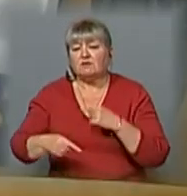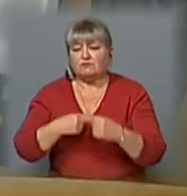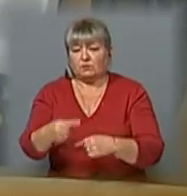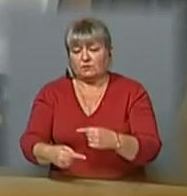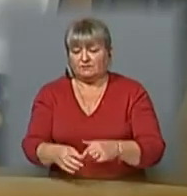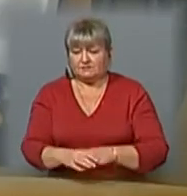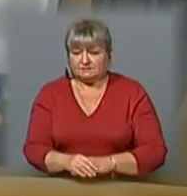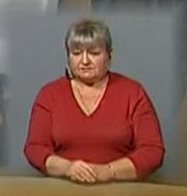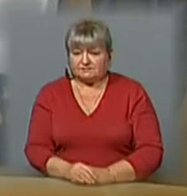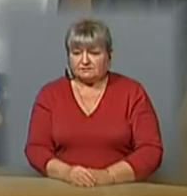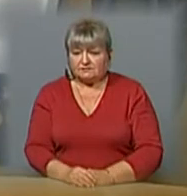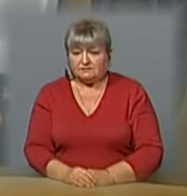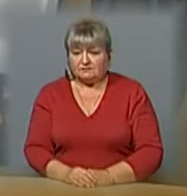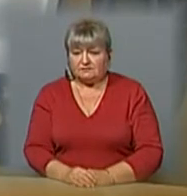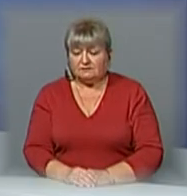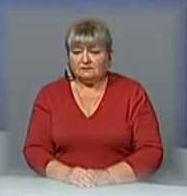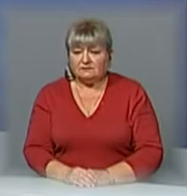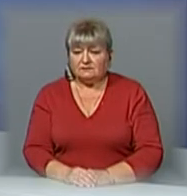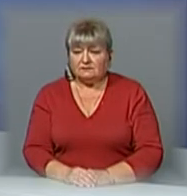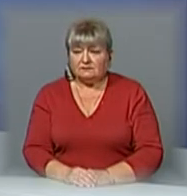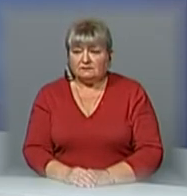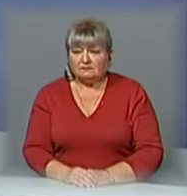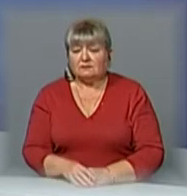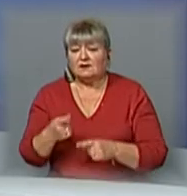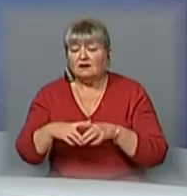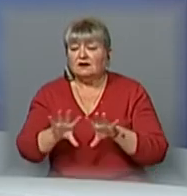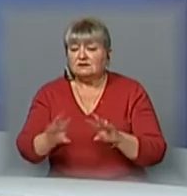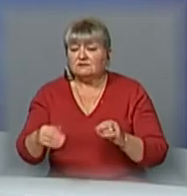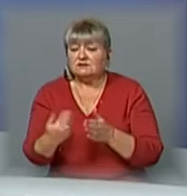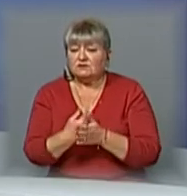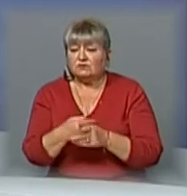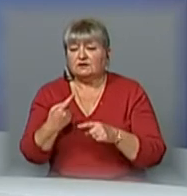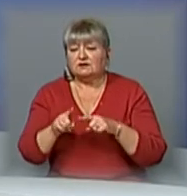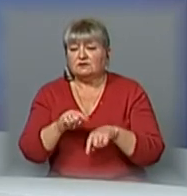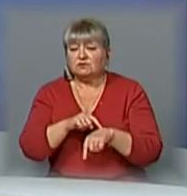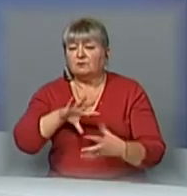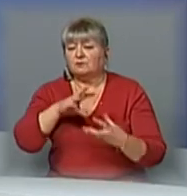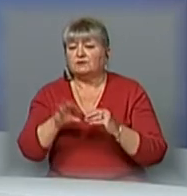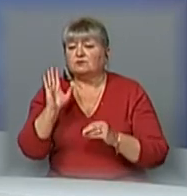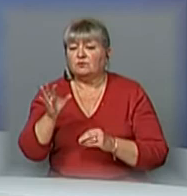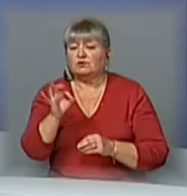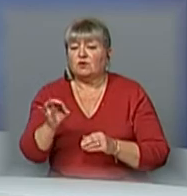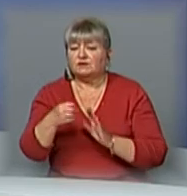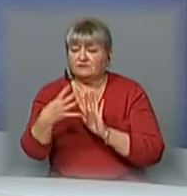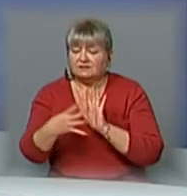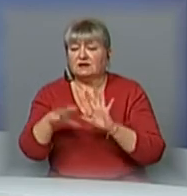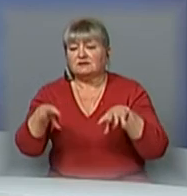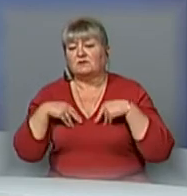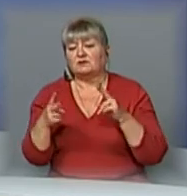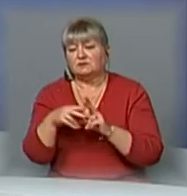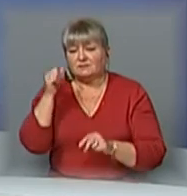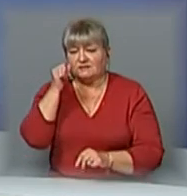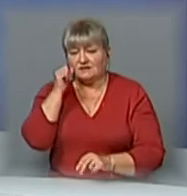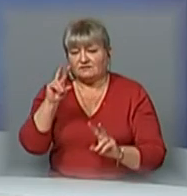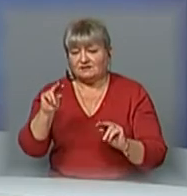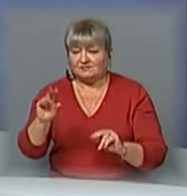Кадусько, Анатолій Киричук, новини. І це всі новини на цю годину. Підсумок сьогоднішнього дня підведемо вже о 19